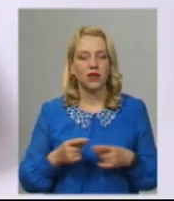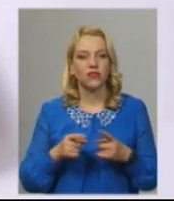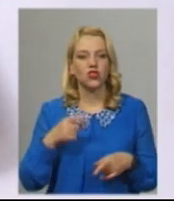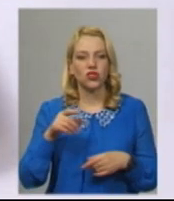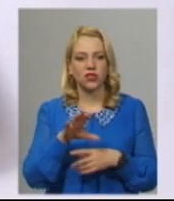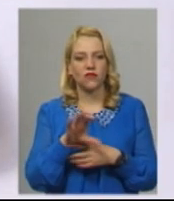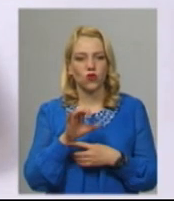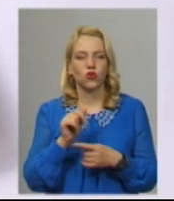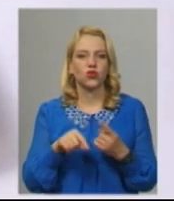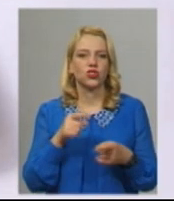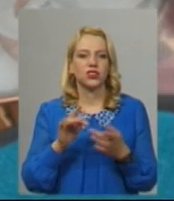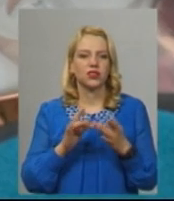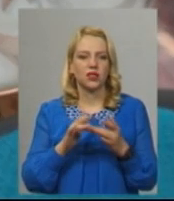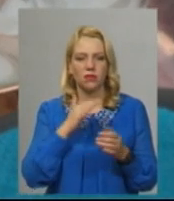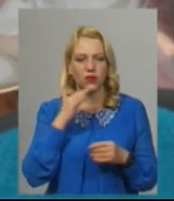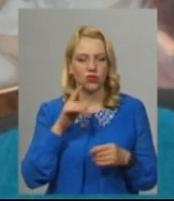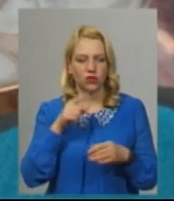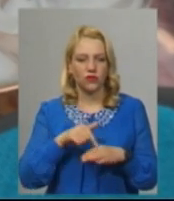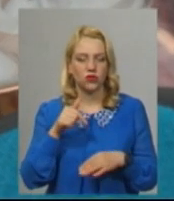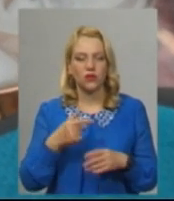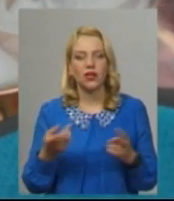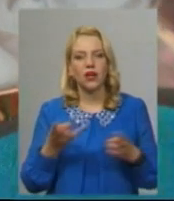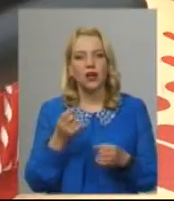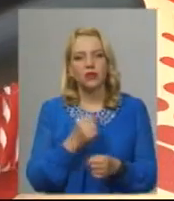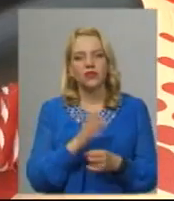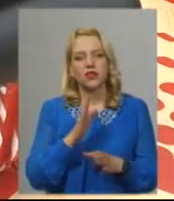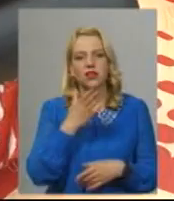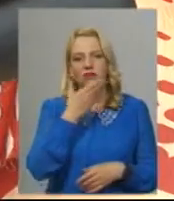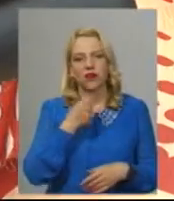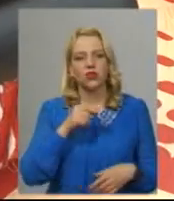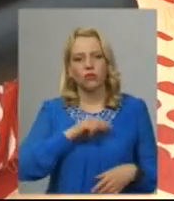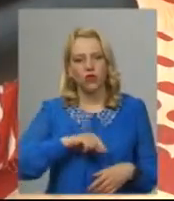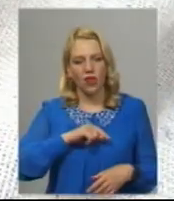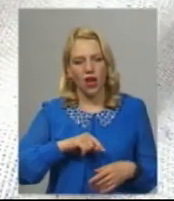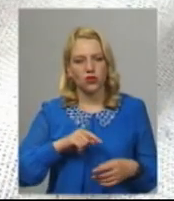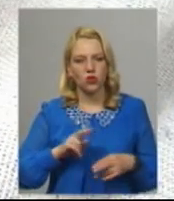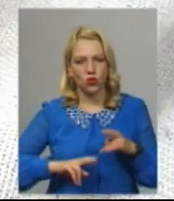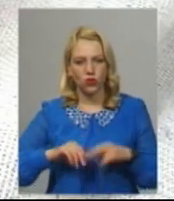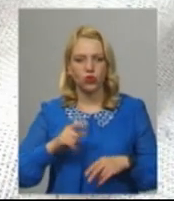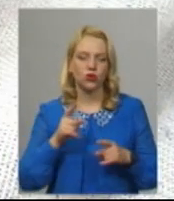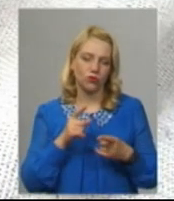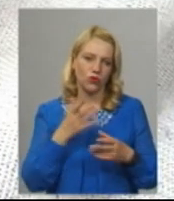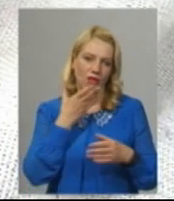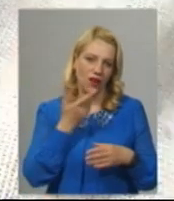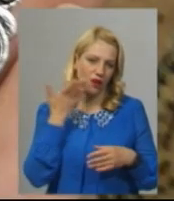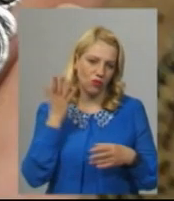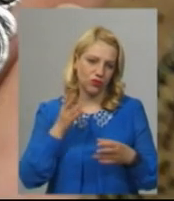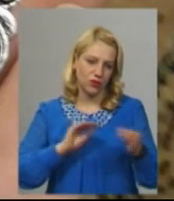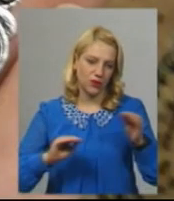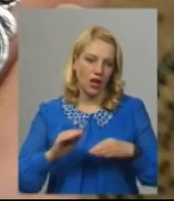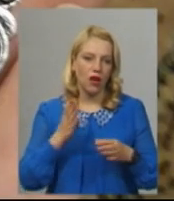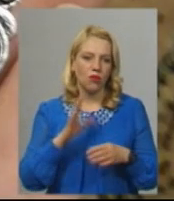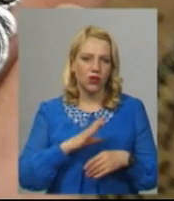фото і через інтернет дуже багато чого відчувають Працювати треба в гарному настрої, каже Інна Сорока, тоді прекрасно створювати легко Була робота, яку